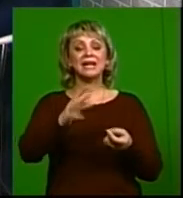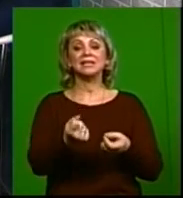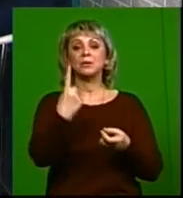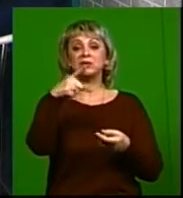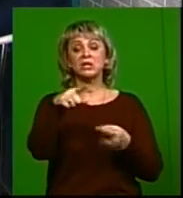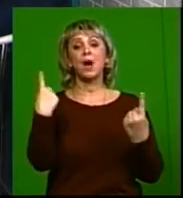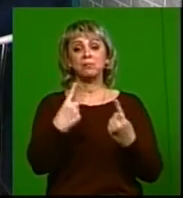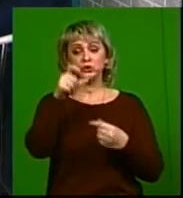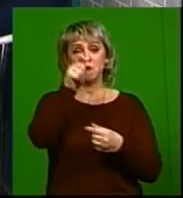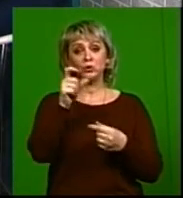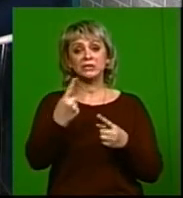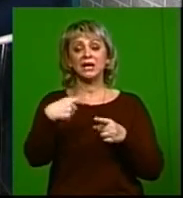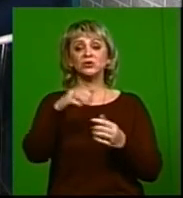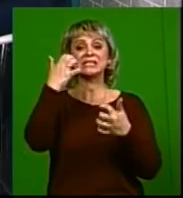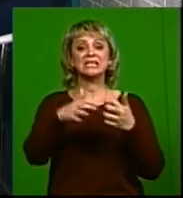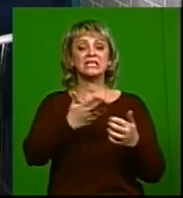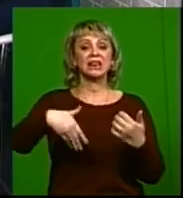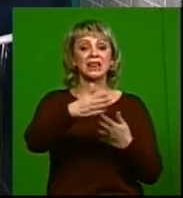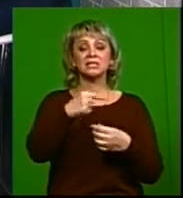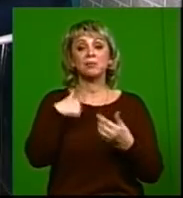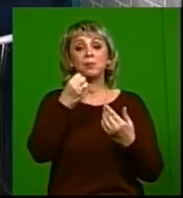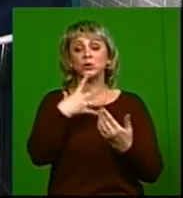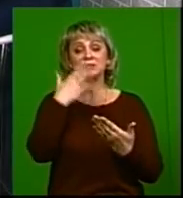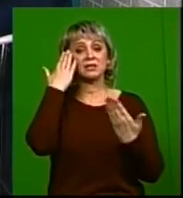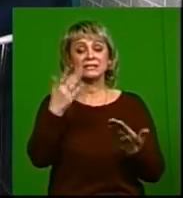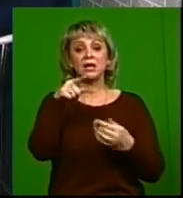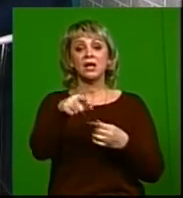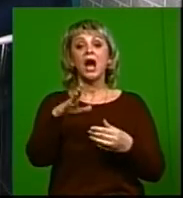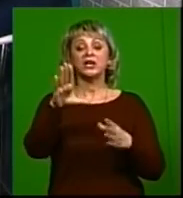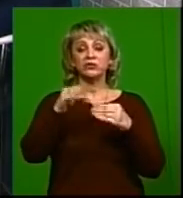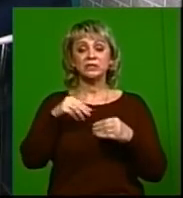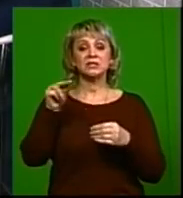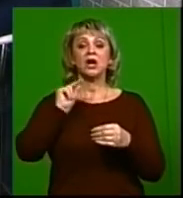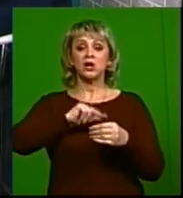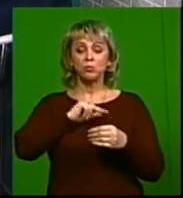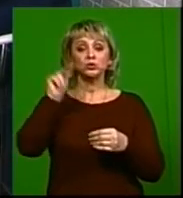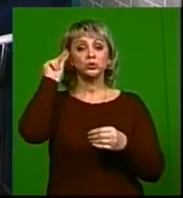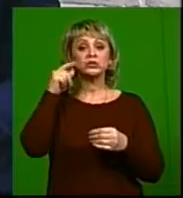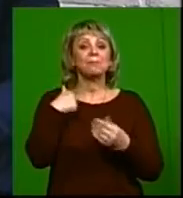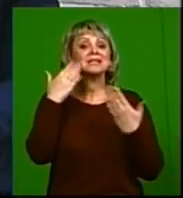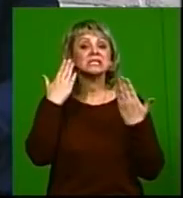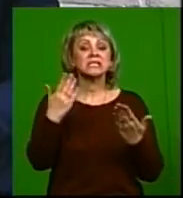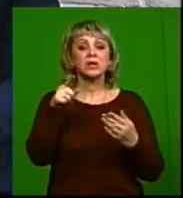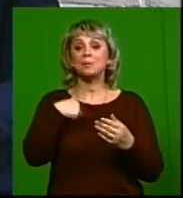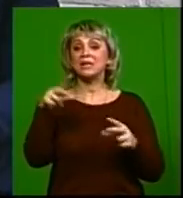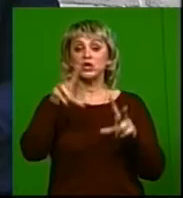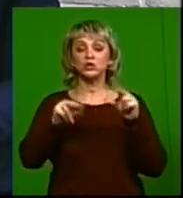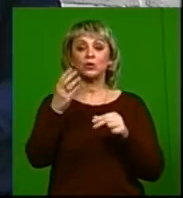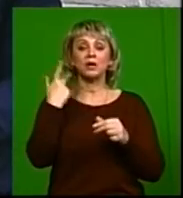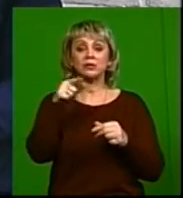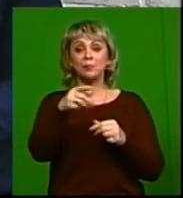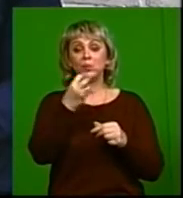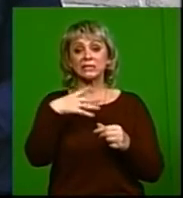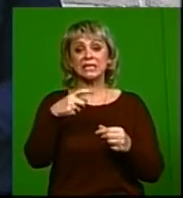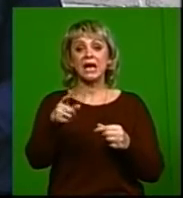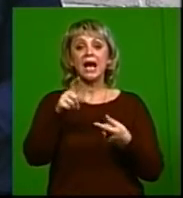-то... Это обычные люди, которые... Среди нас их много, и мы просто не знаем. Они могут с нами работать, учиться, и мы не знаем этого, и мы не рискуем, когда мы просто с